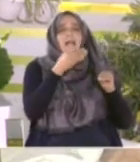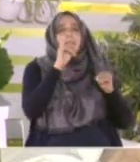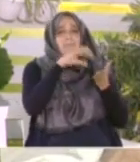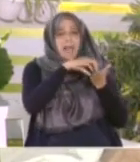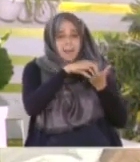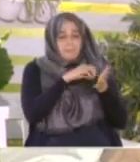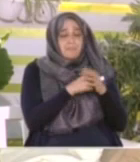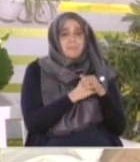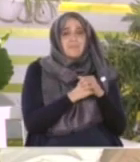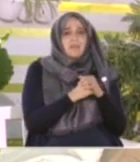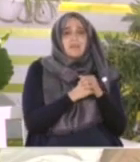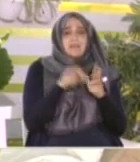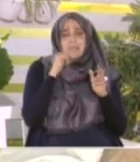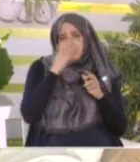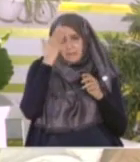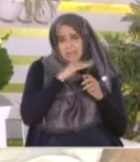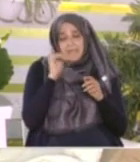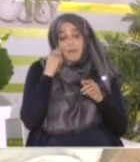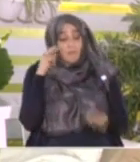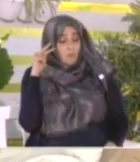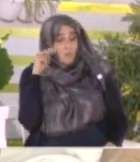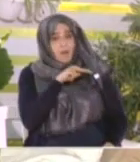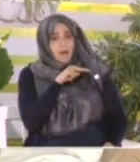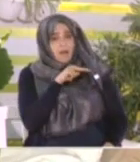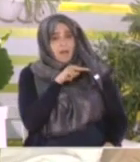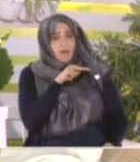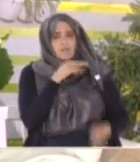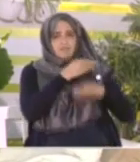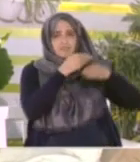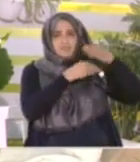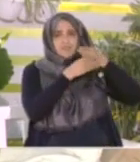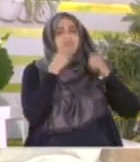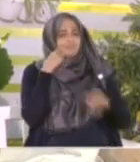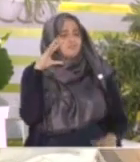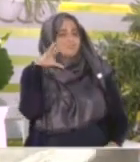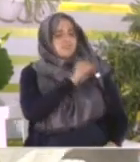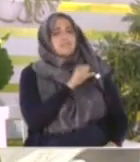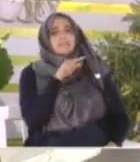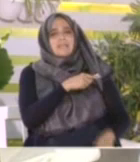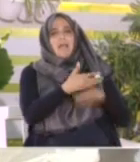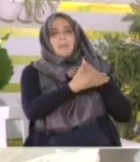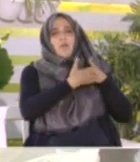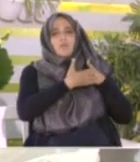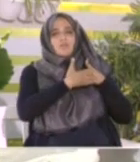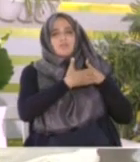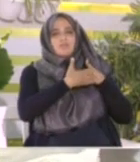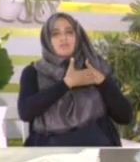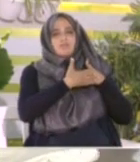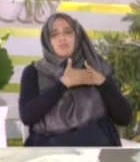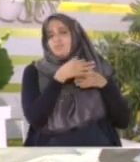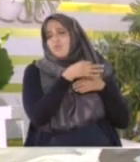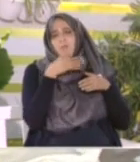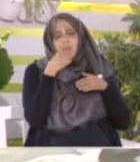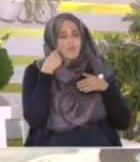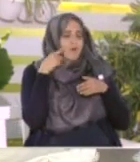حتى من لا يعرف من يرى البنائين يدرك تمام الإدراك حتما ومن